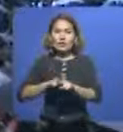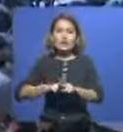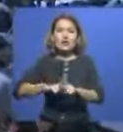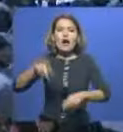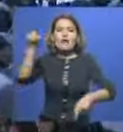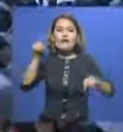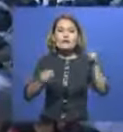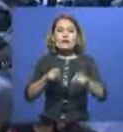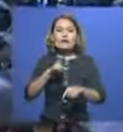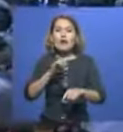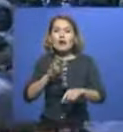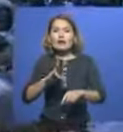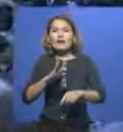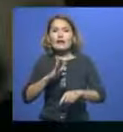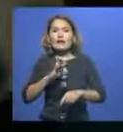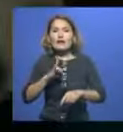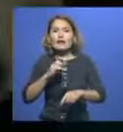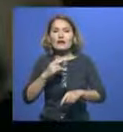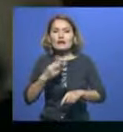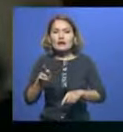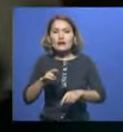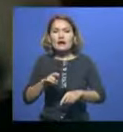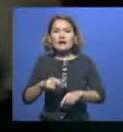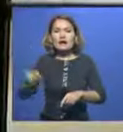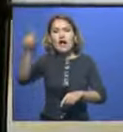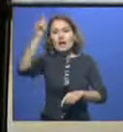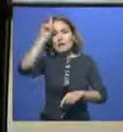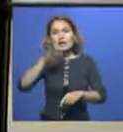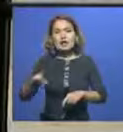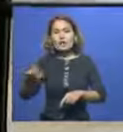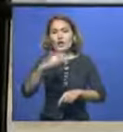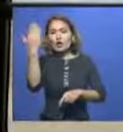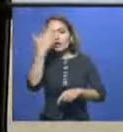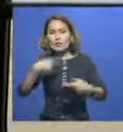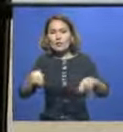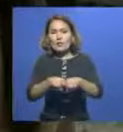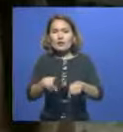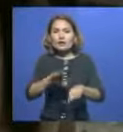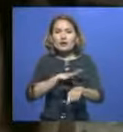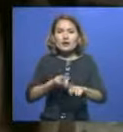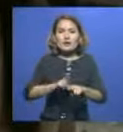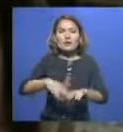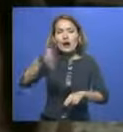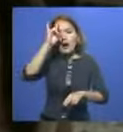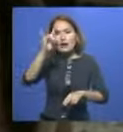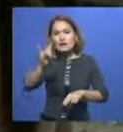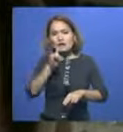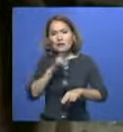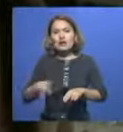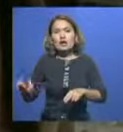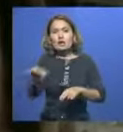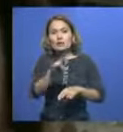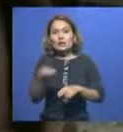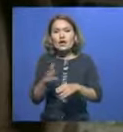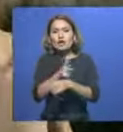беделі Қан, Венеце және берлендегі шараларымен тенесе бастады. Тұрт күрді негі танымал таспалардың арасында Қазақстанда түсірілген нағима